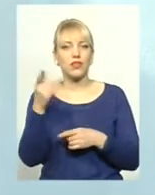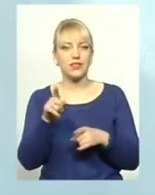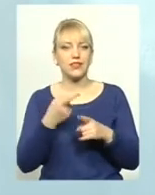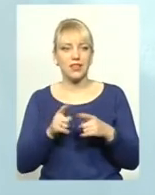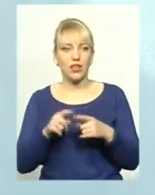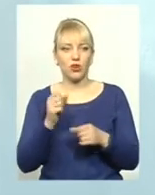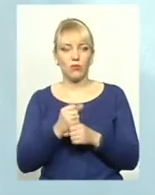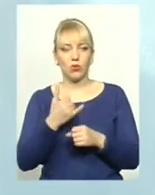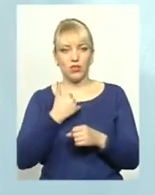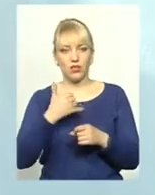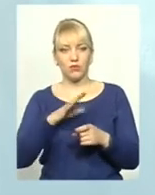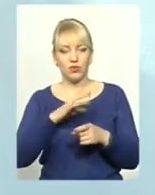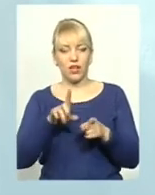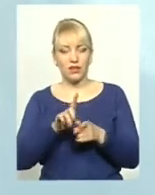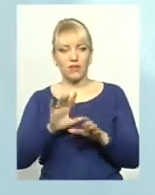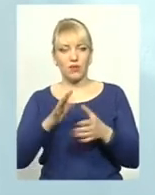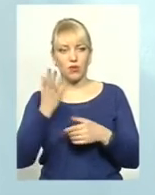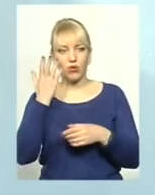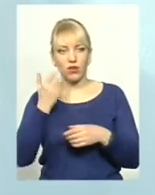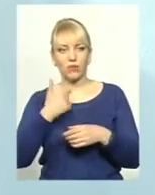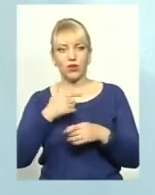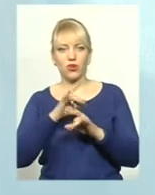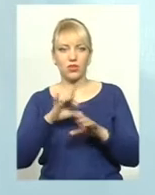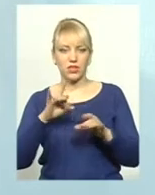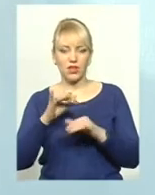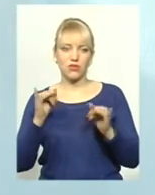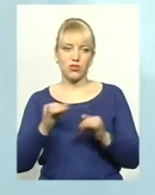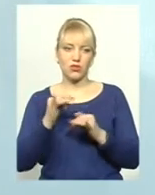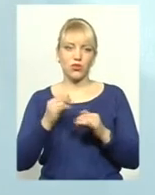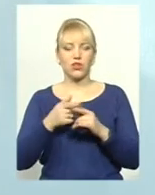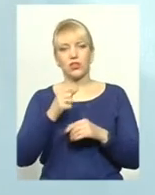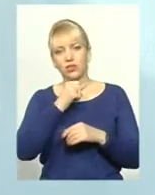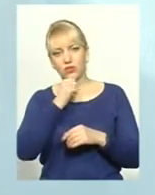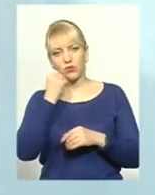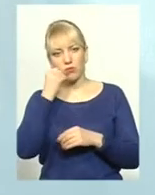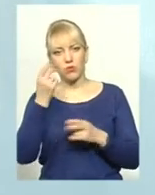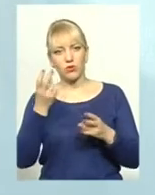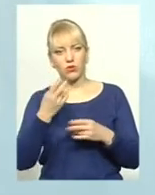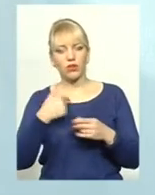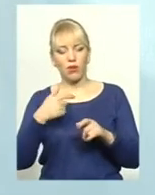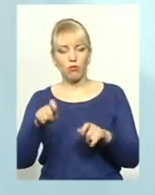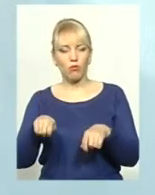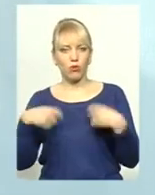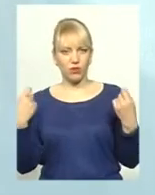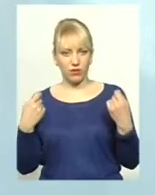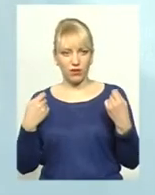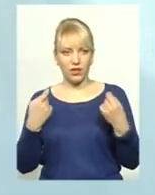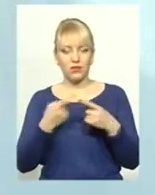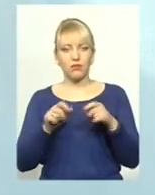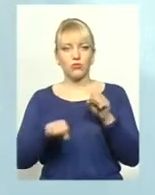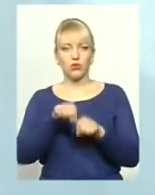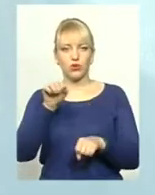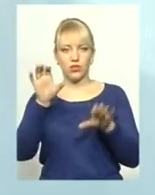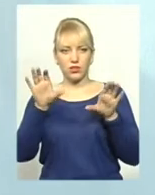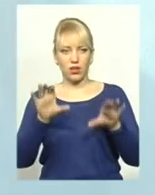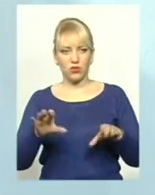випадки, коли ми приходили, розказували дуже жалостні в історії фармацевтам, треба дідущці, бабушці. І нам продавали. Тобто в будь-якому випадку це порушення законно. У нас є